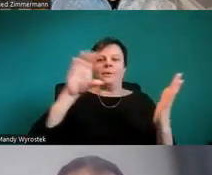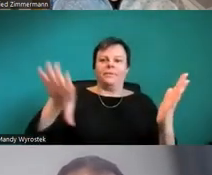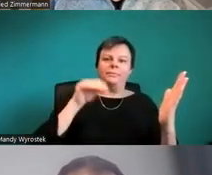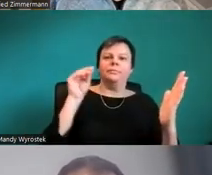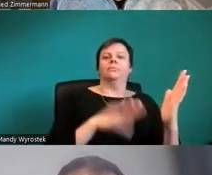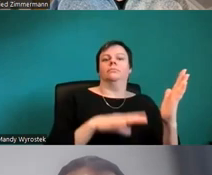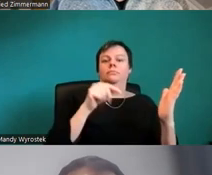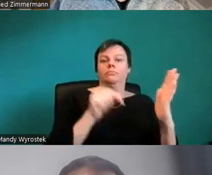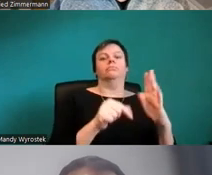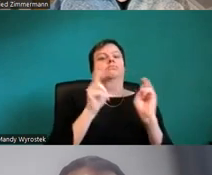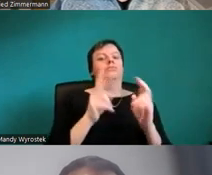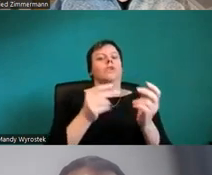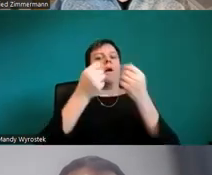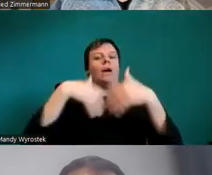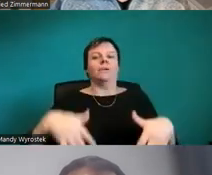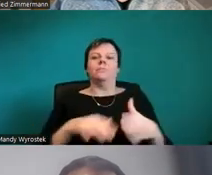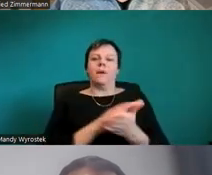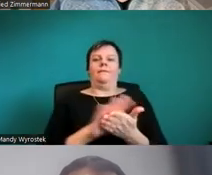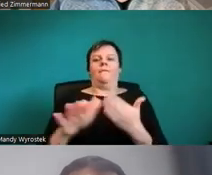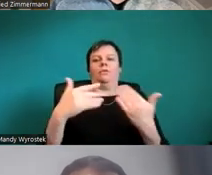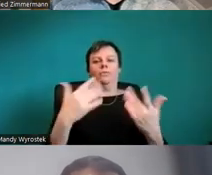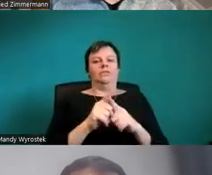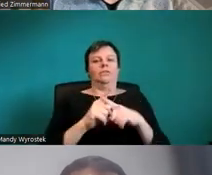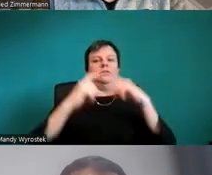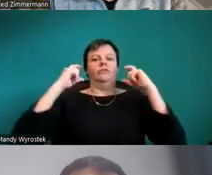hinweisen, noch von der vorigen Folie, so wie ich das vorher gezeigt habe.